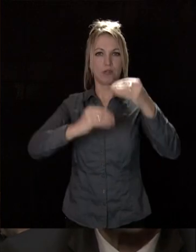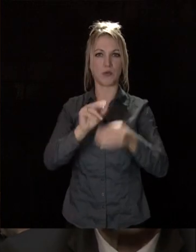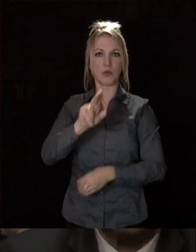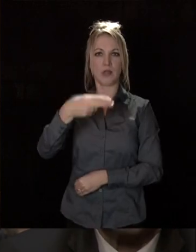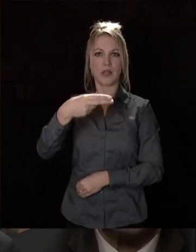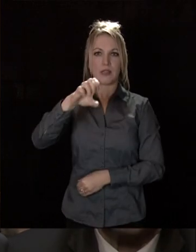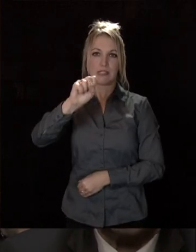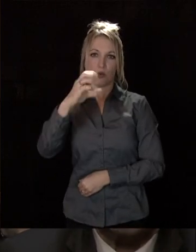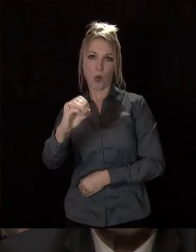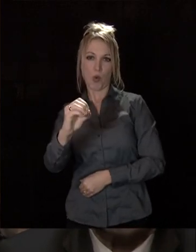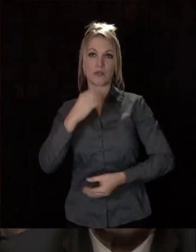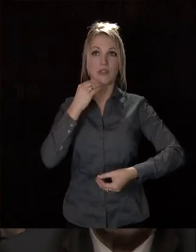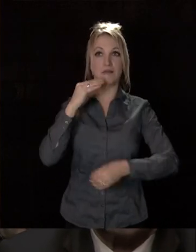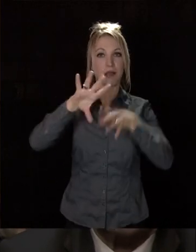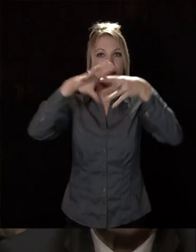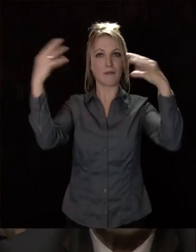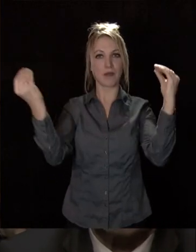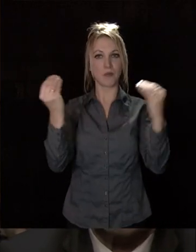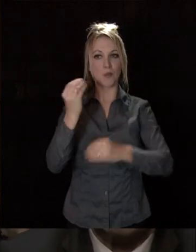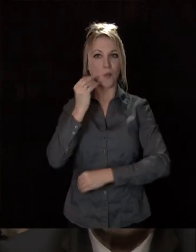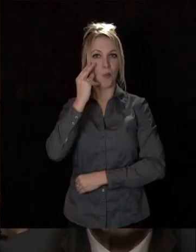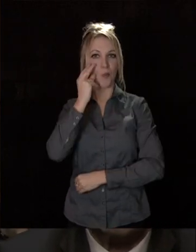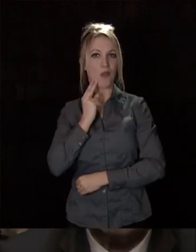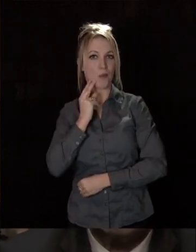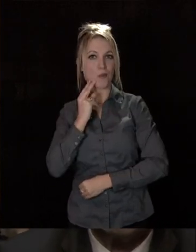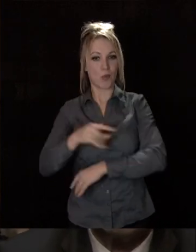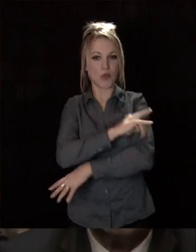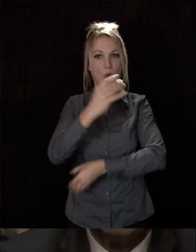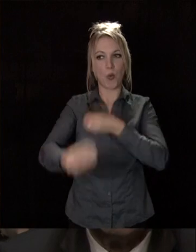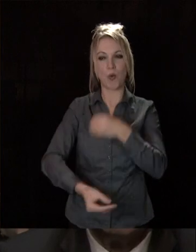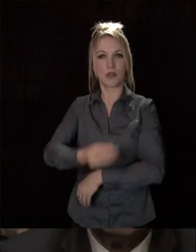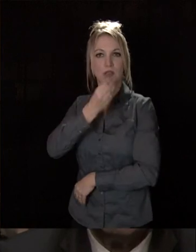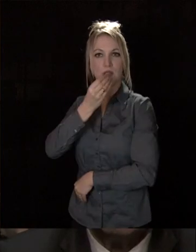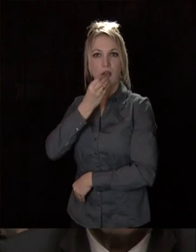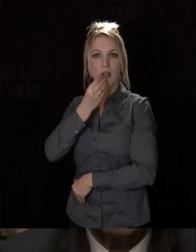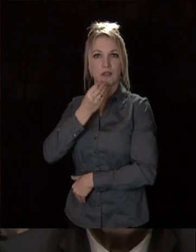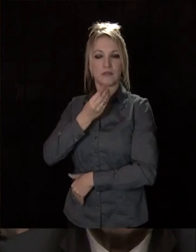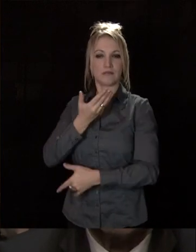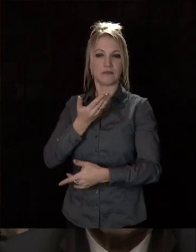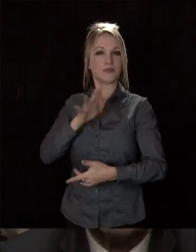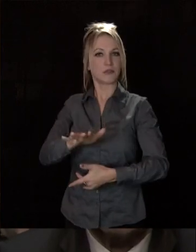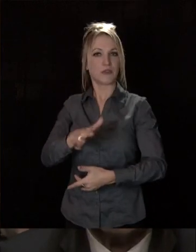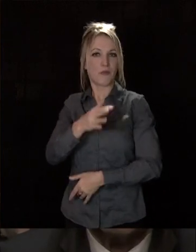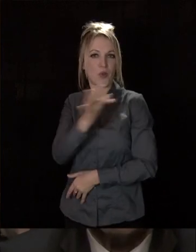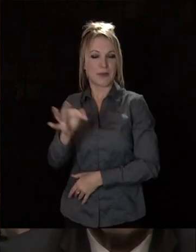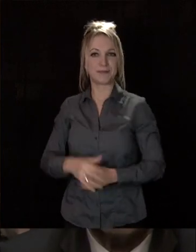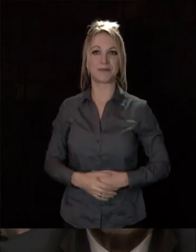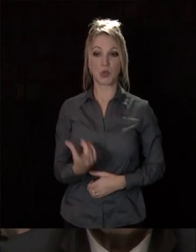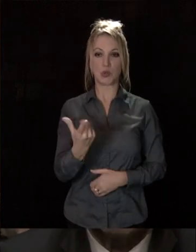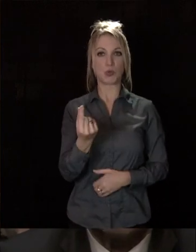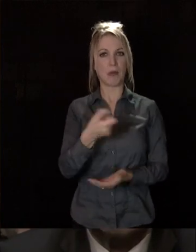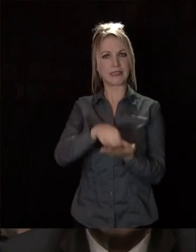des climats de Bourgogne pour son secteur sauvegardé et au titre du repas gastronomique des Français. Cette double inscription,